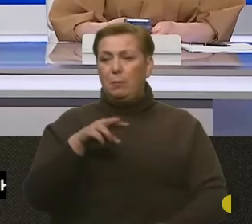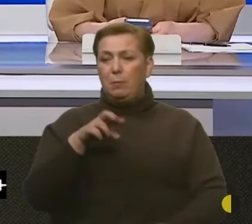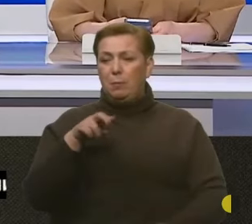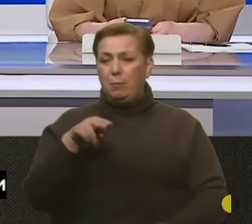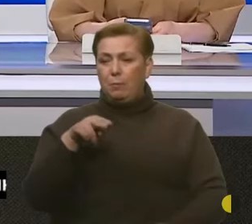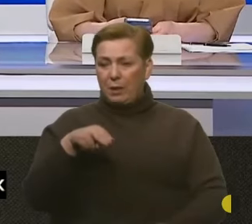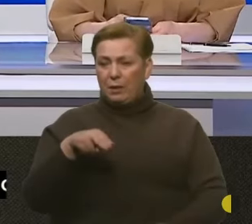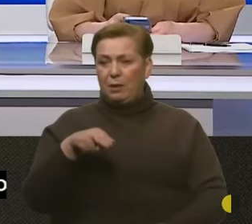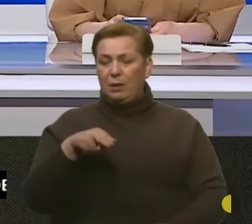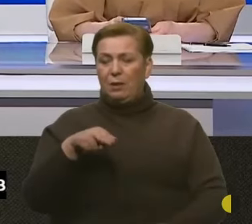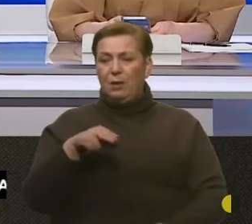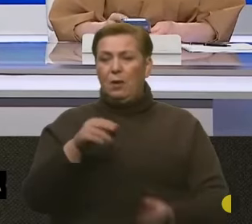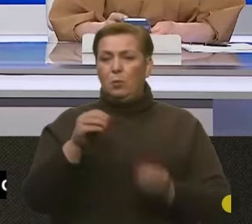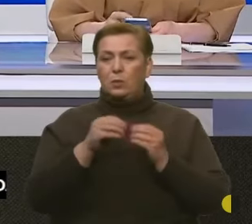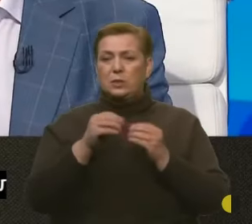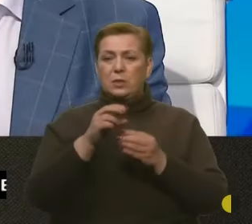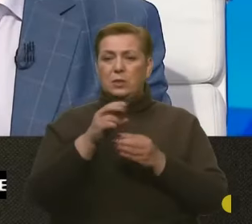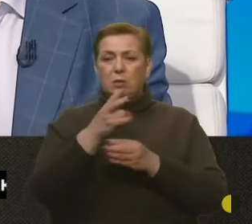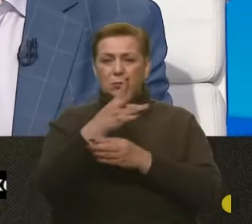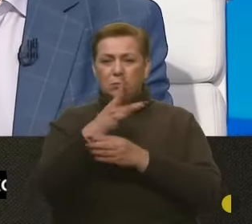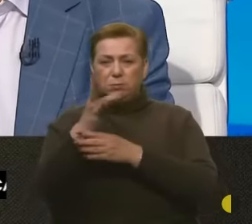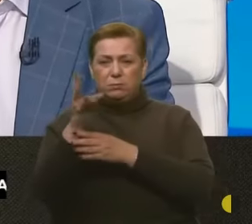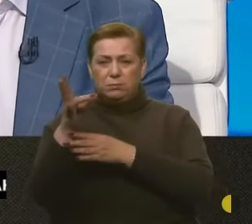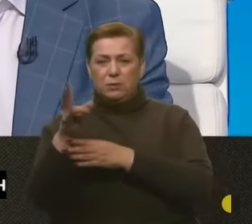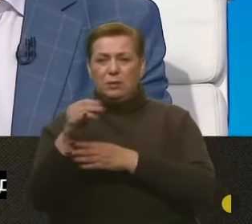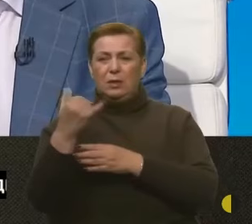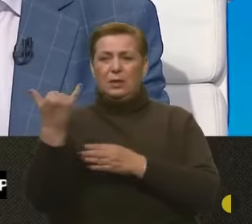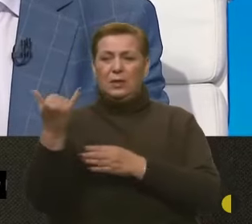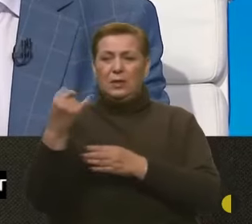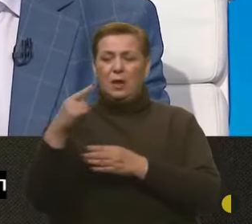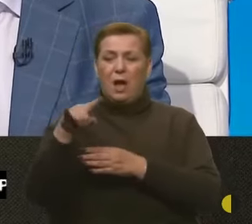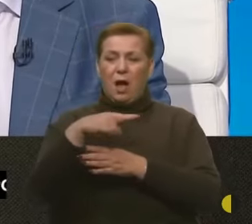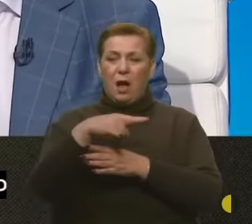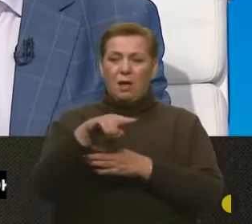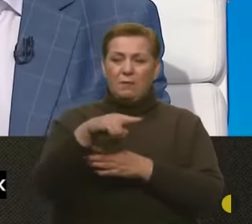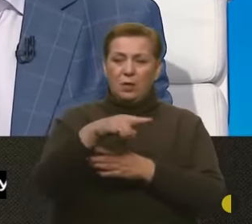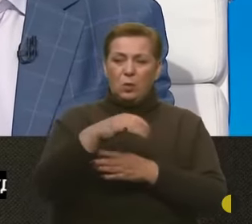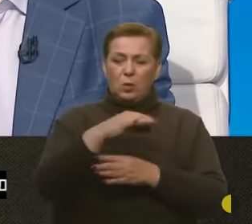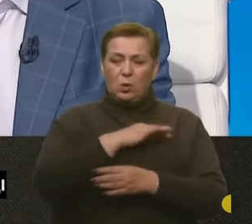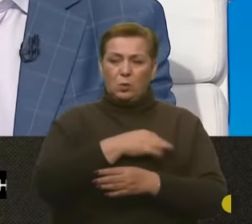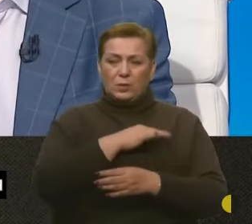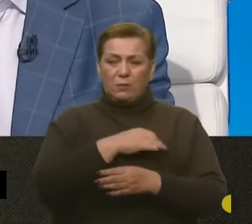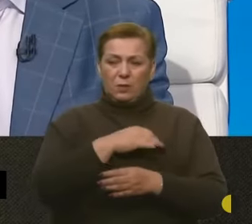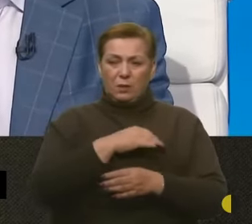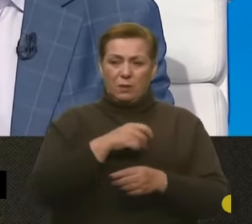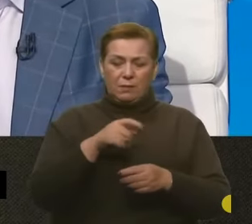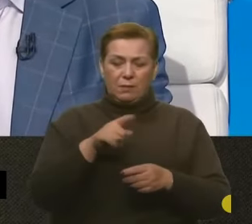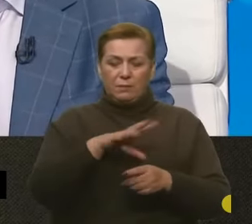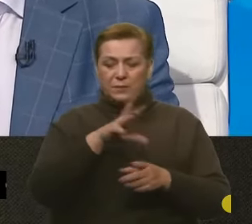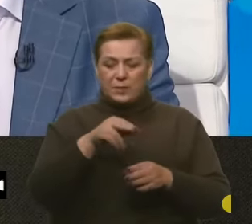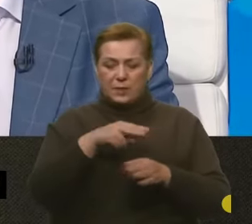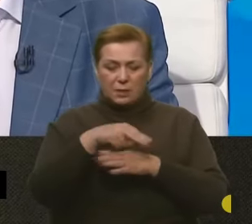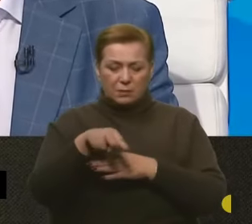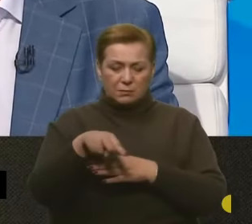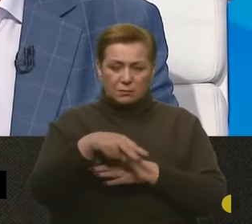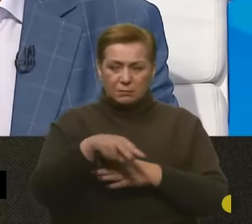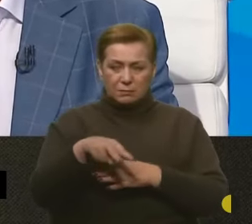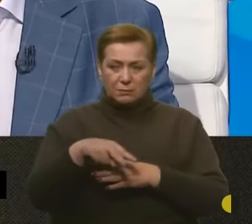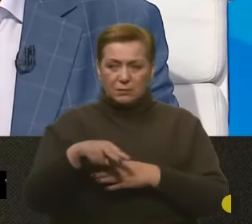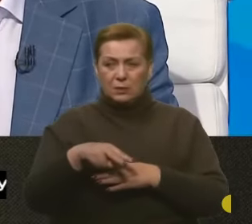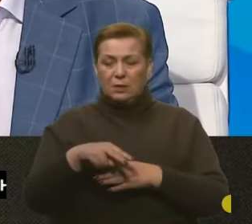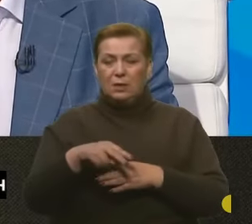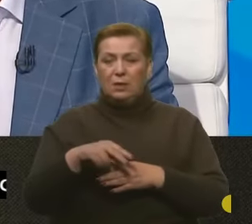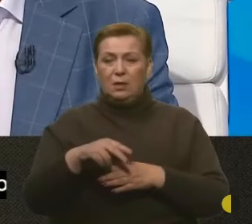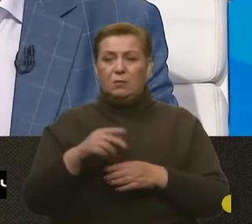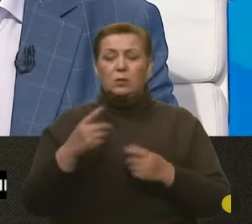наші позиції, аеророзвідка їхня коригує, це все у них. Дуже вони великий крок вперед зробили